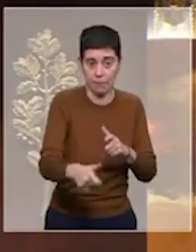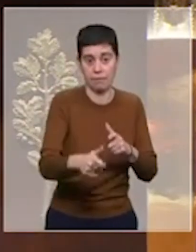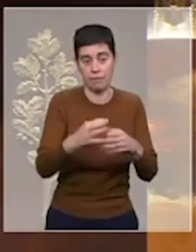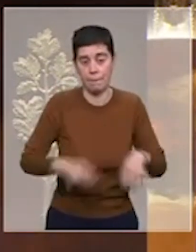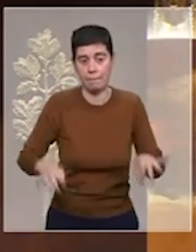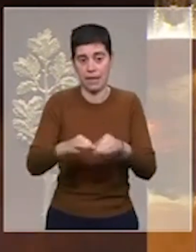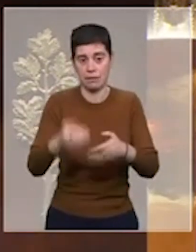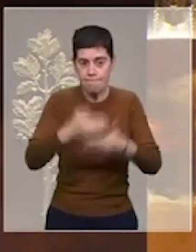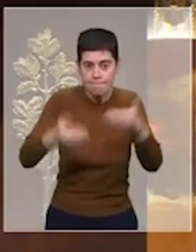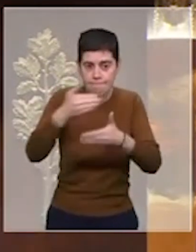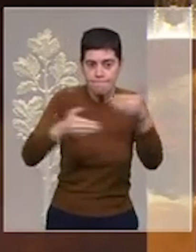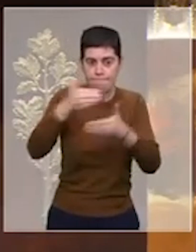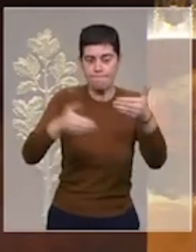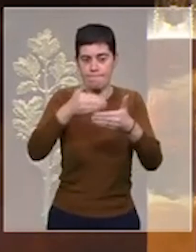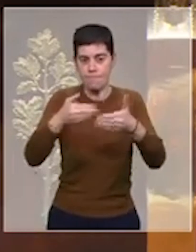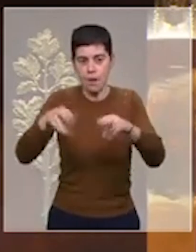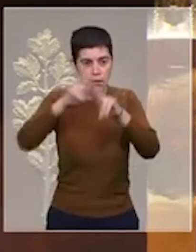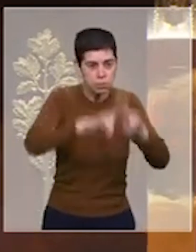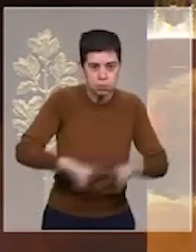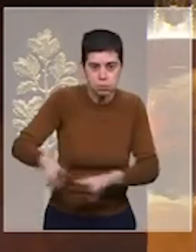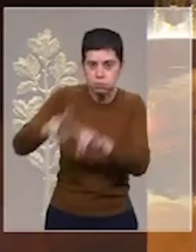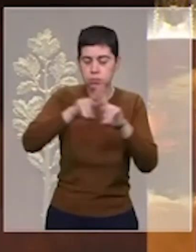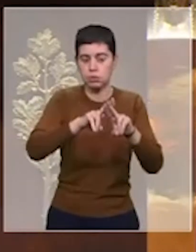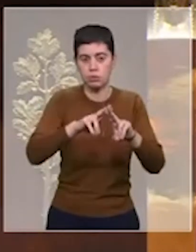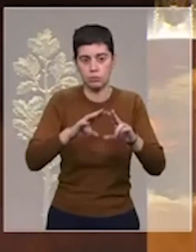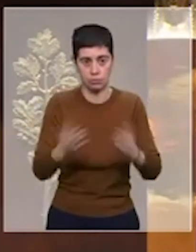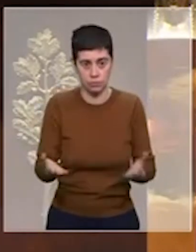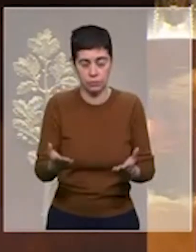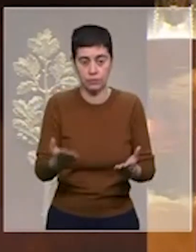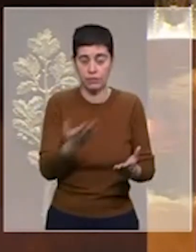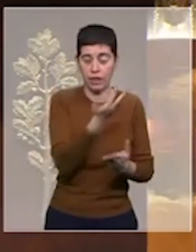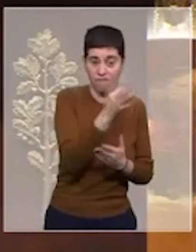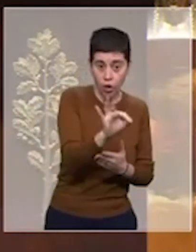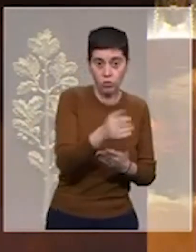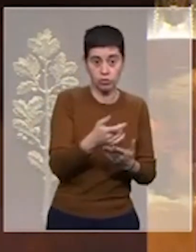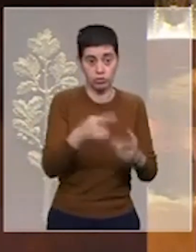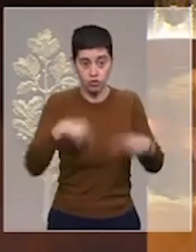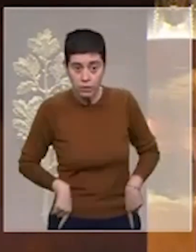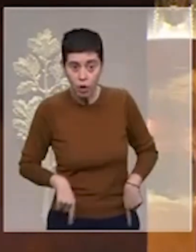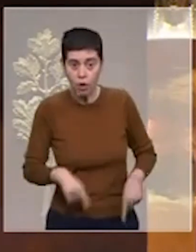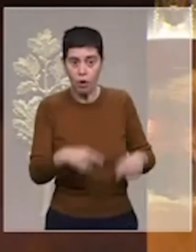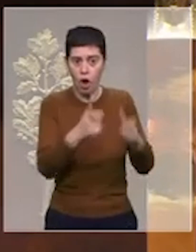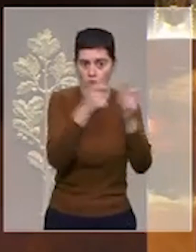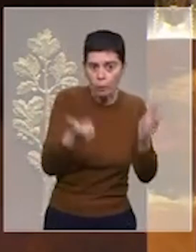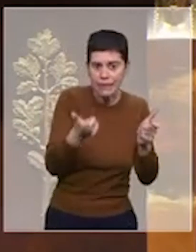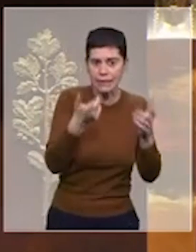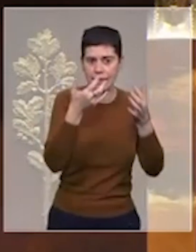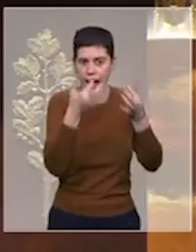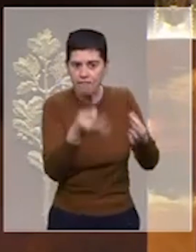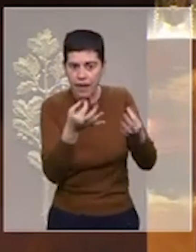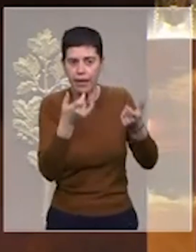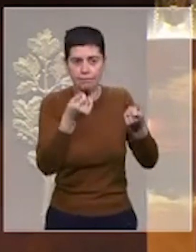et de la restauration. Nous espérons aussi que la France, votre gouvernement, vos milieux d'affaires pourront se joindre